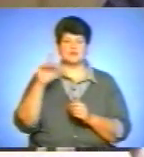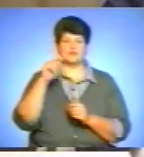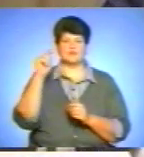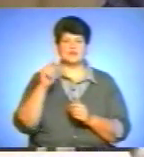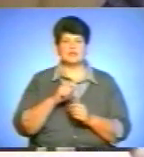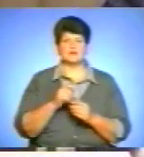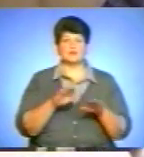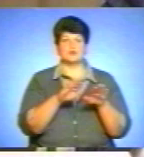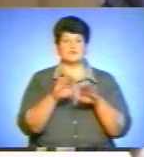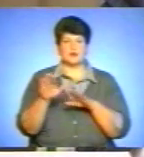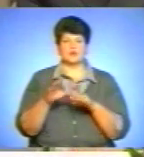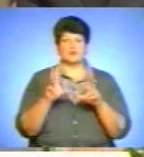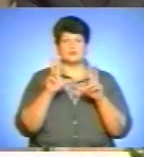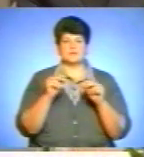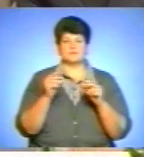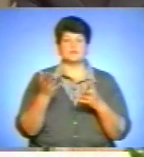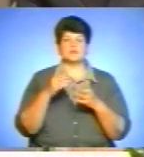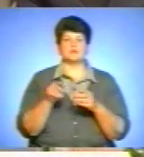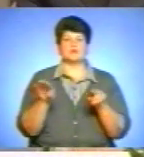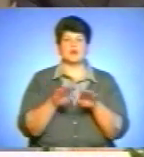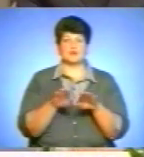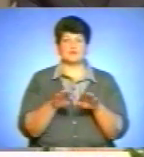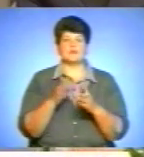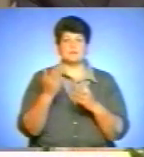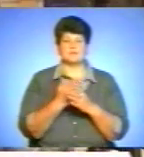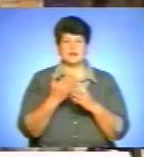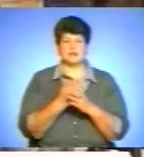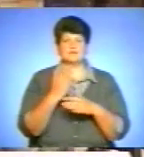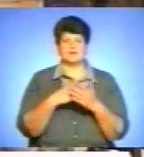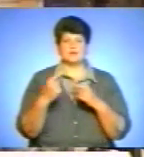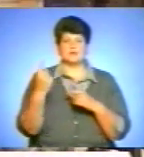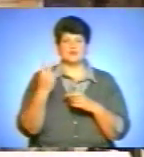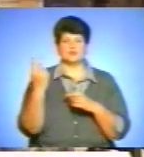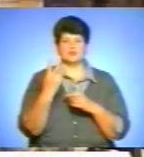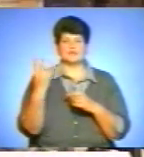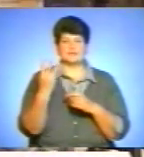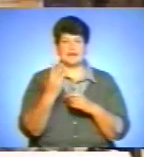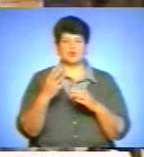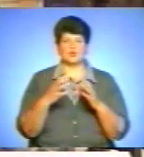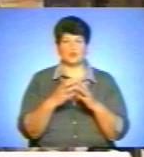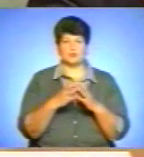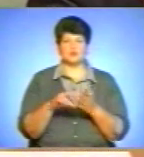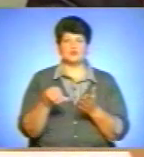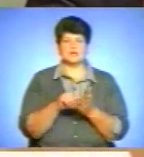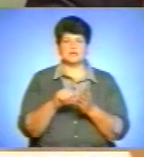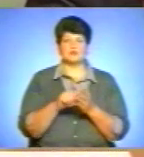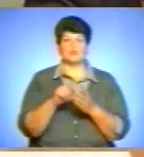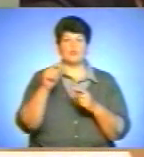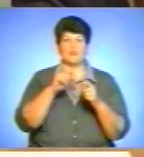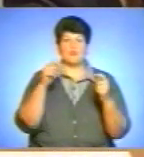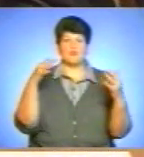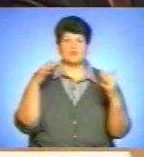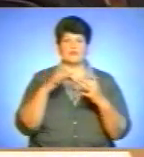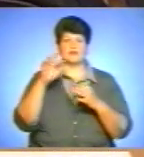Уряд планує встановити однакові пільги для інвалідів війни 1-ї, 2-ї, 3-ї групи, а також всіх учасників бойових дій в роки Великої вітчизняної, які